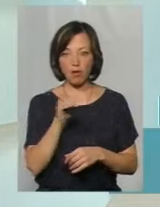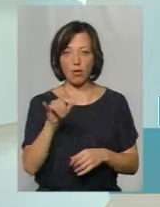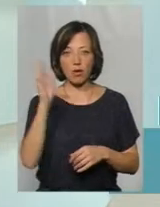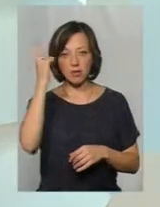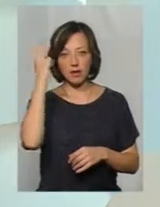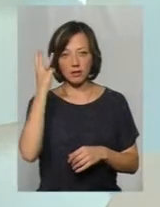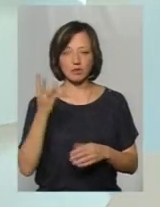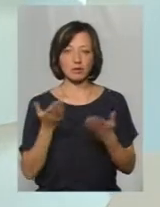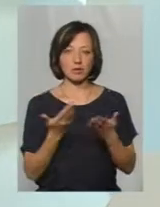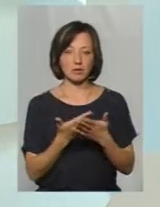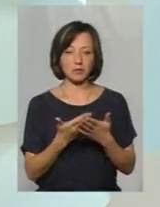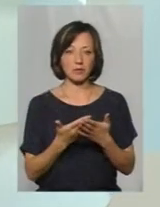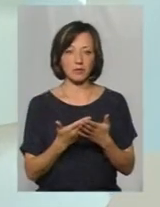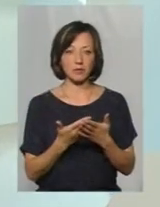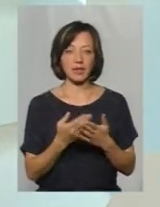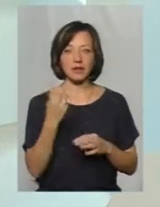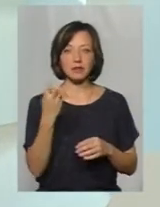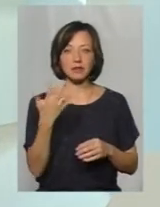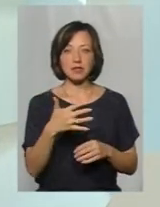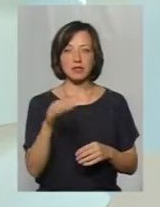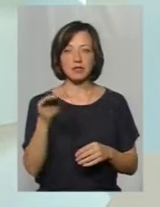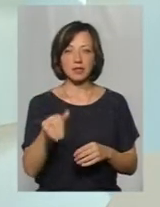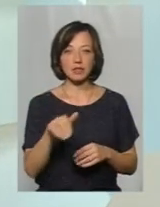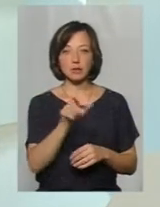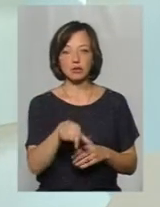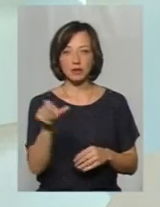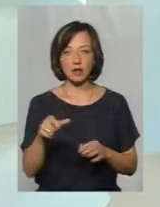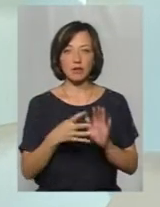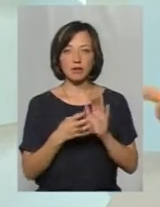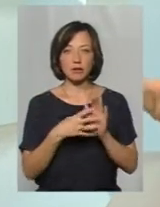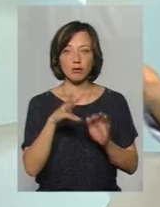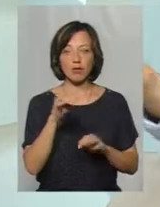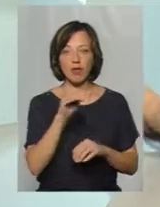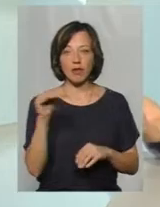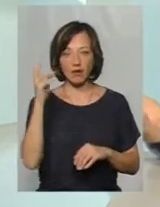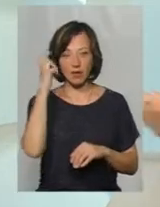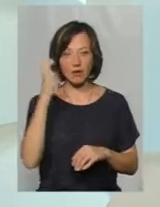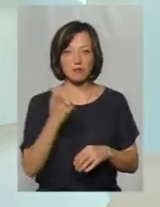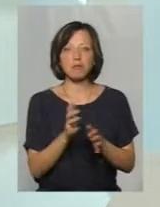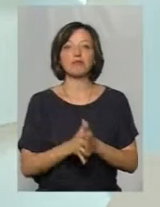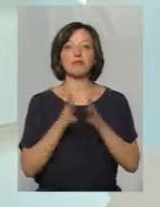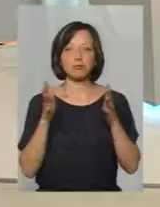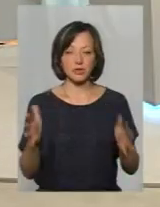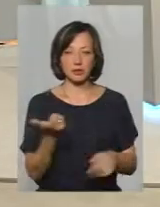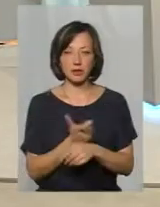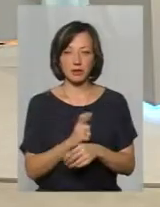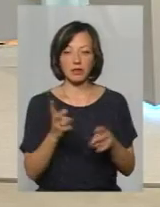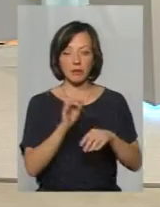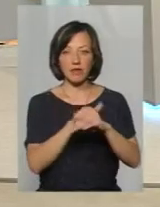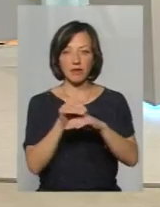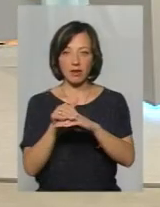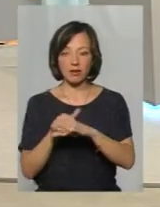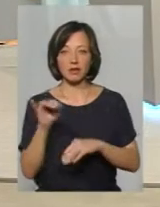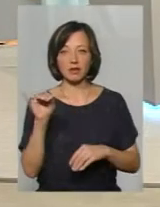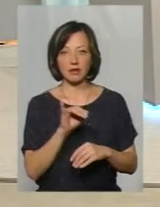Хмельницькому зі 250 тисяч мешканців 900 мафів у Києві в рази більше. Теж їх потрібно виявити.